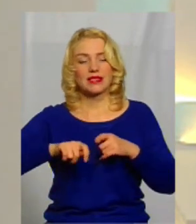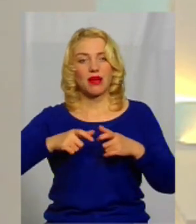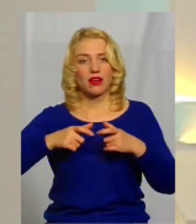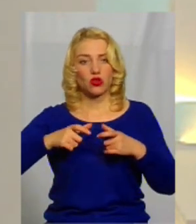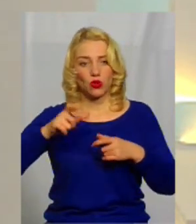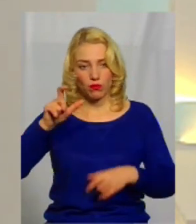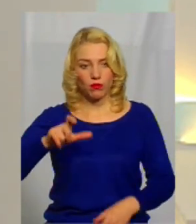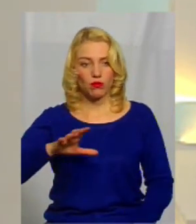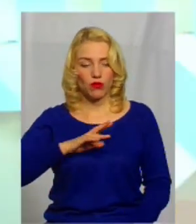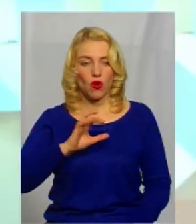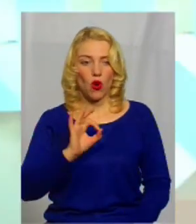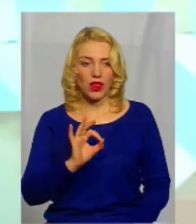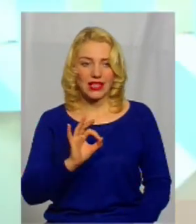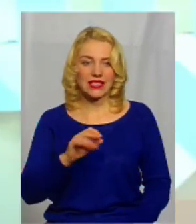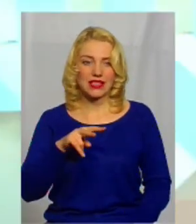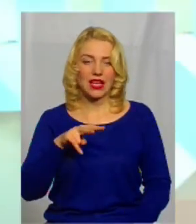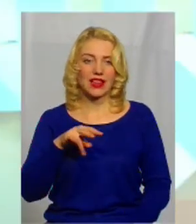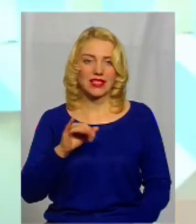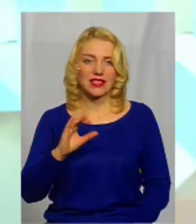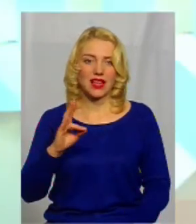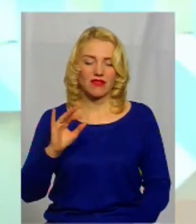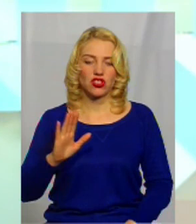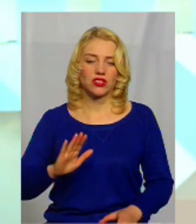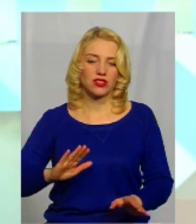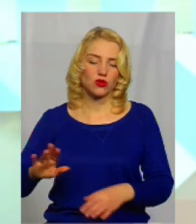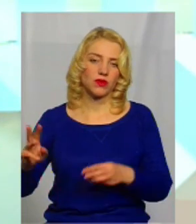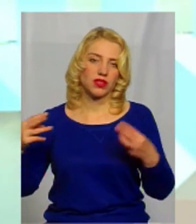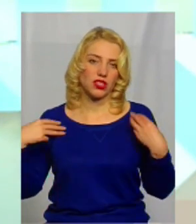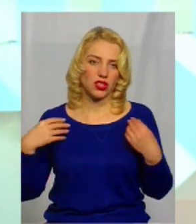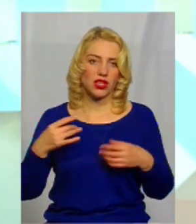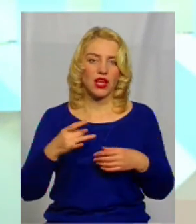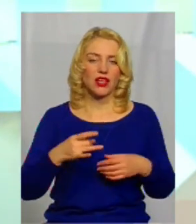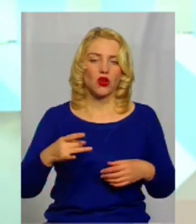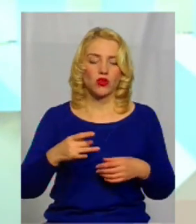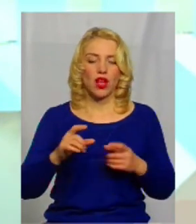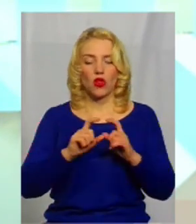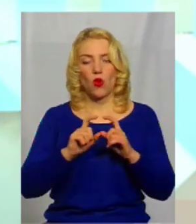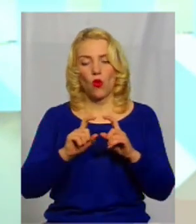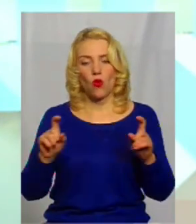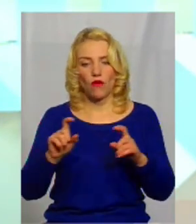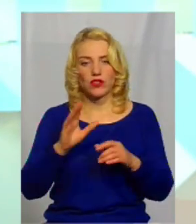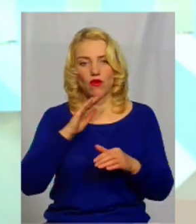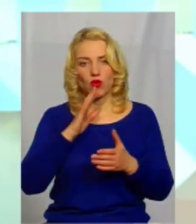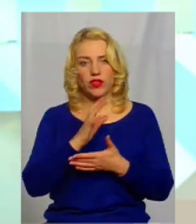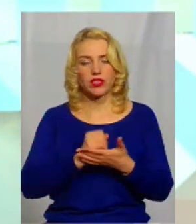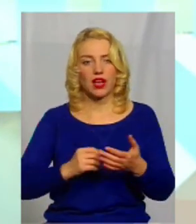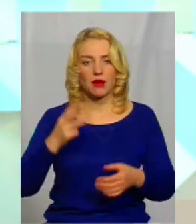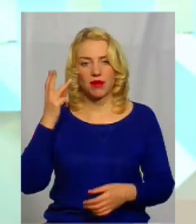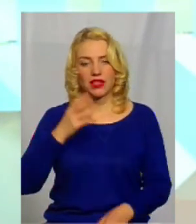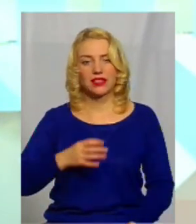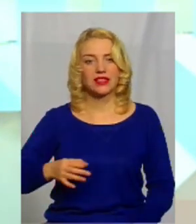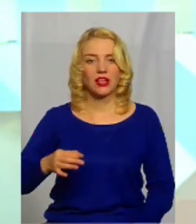Олександр Лесневич, заступник начальника регіонального офісу водних ресурсів у Хмельницькій